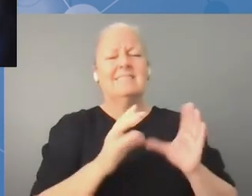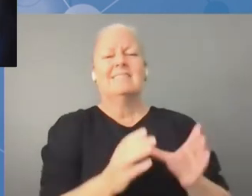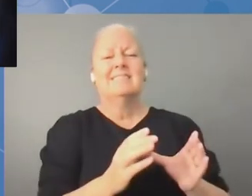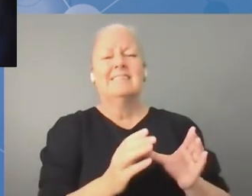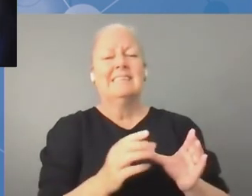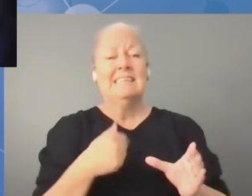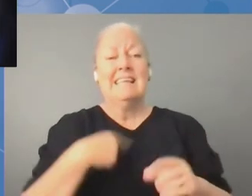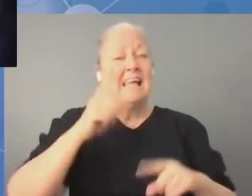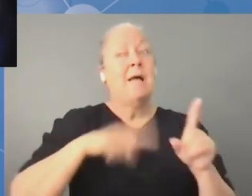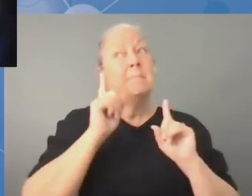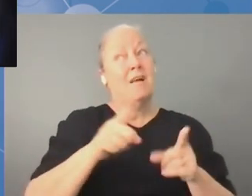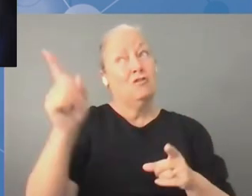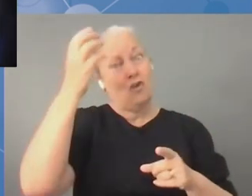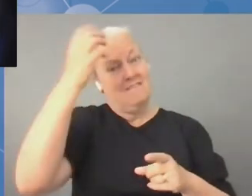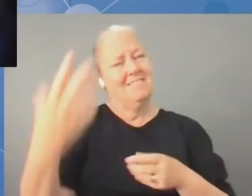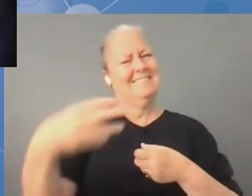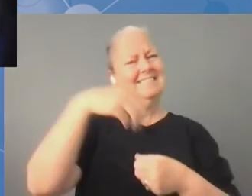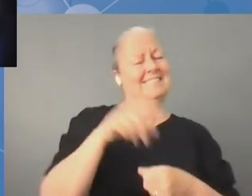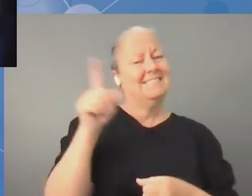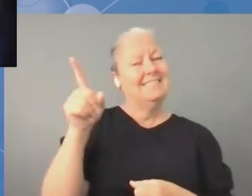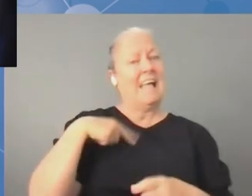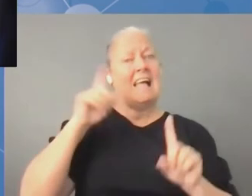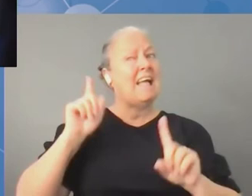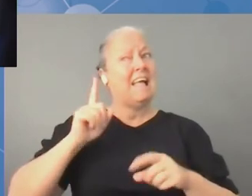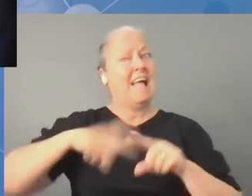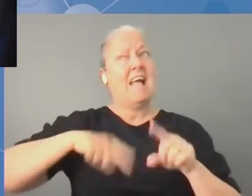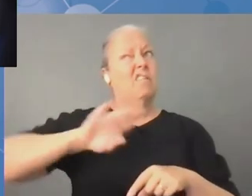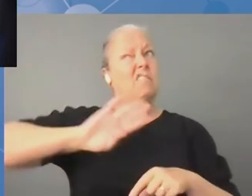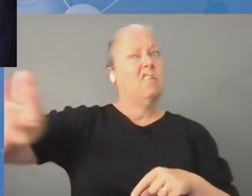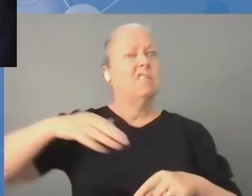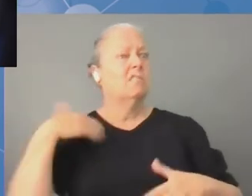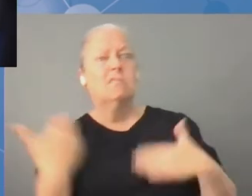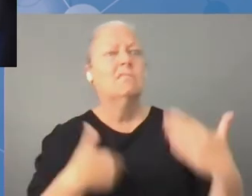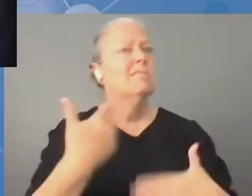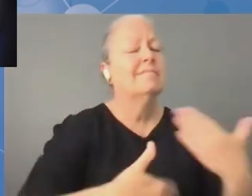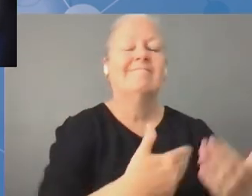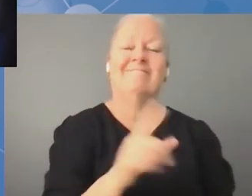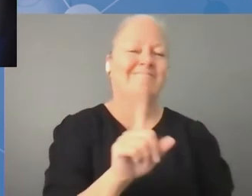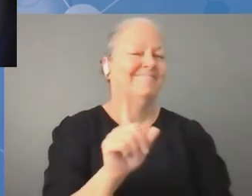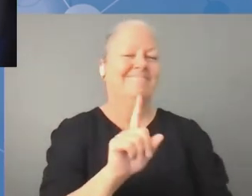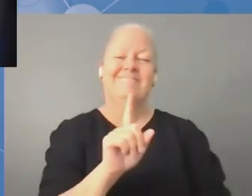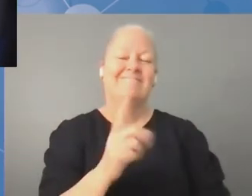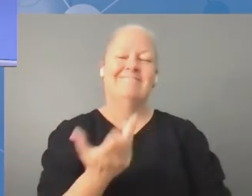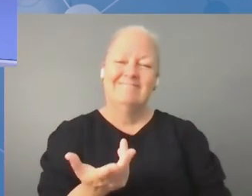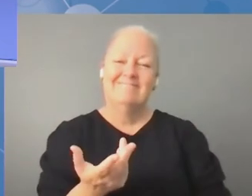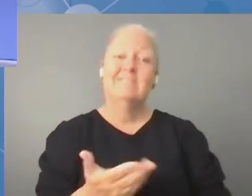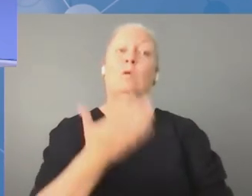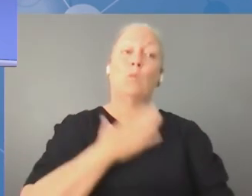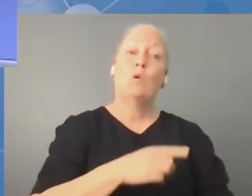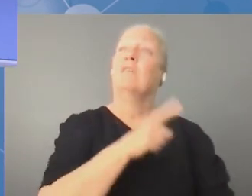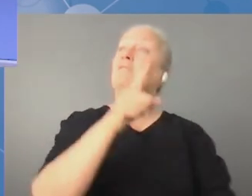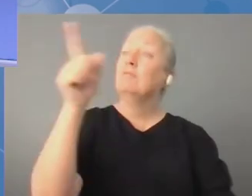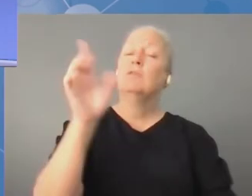Propozycje, które zostały tutaj sformułowały, muszą zostać usłyszone i przekazane tym osobom, które mają moc